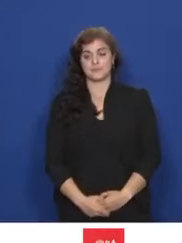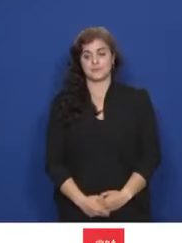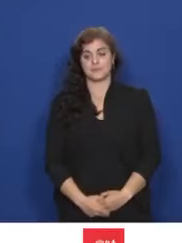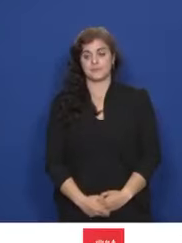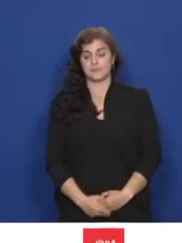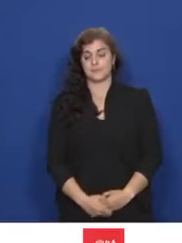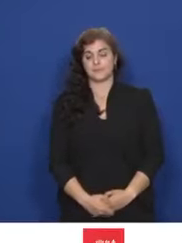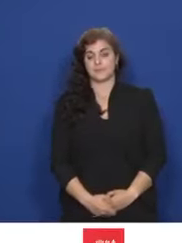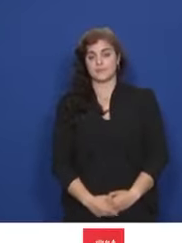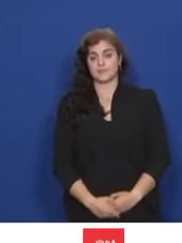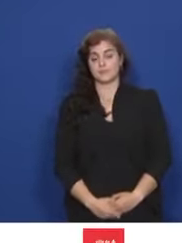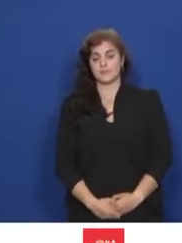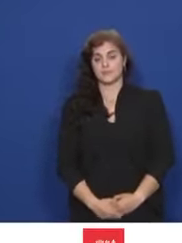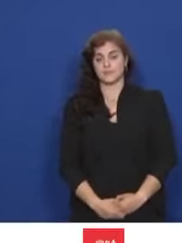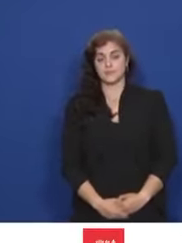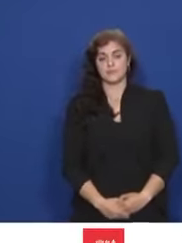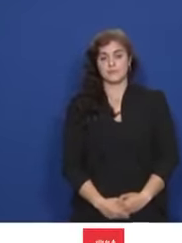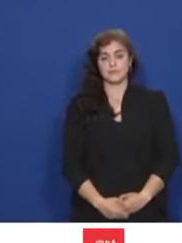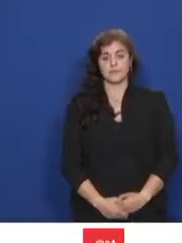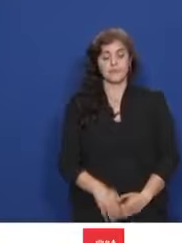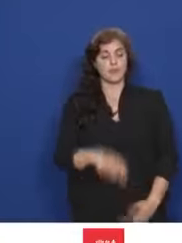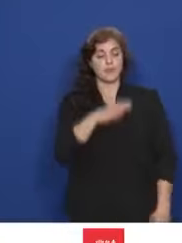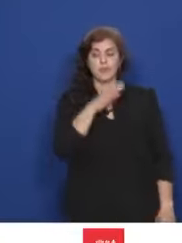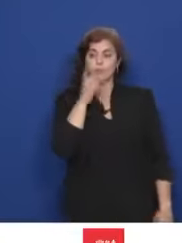On a donc Bernard Chah.